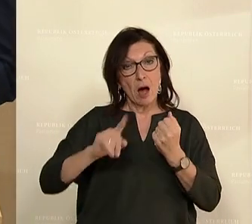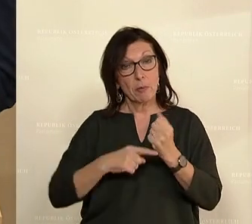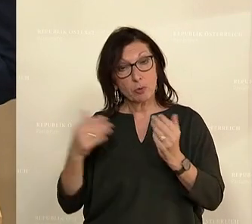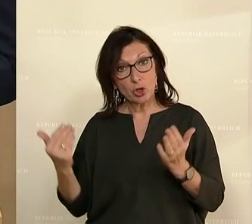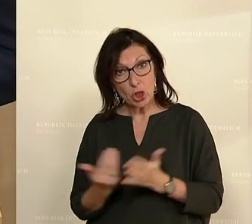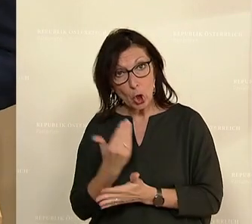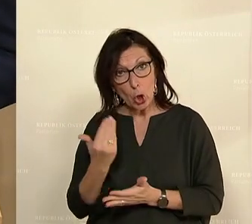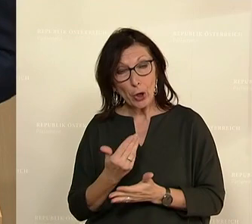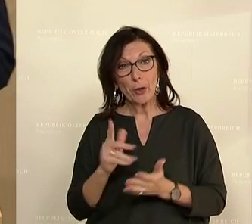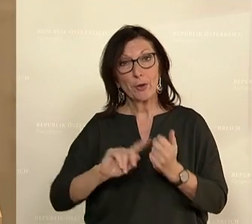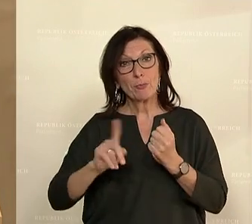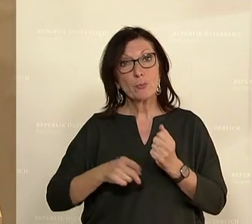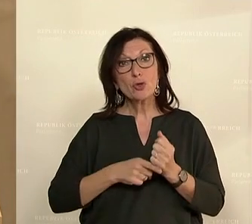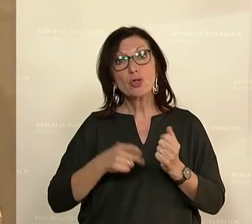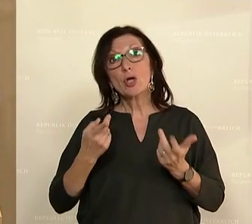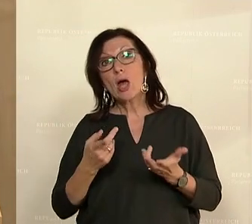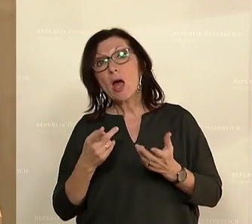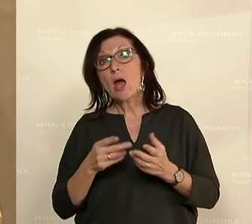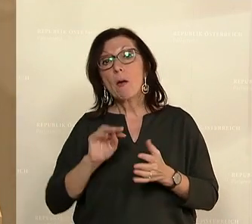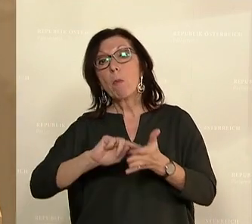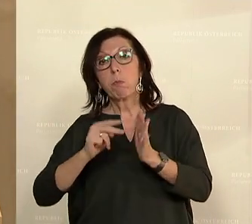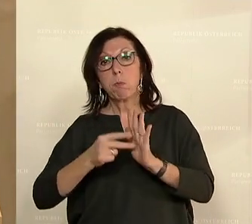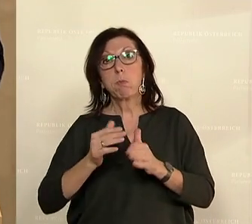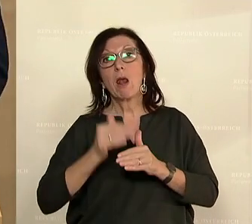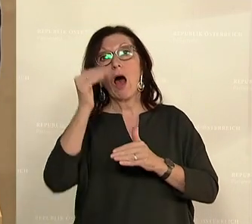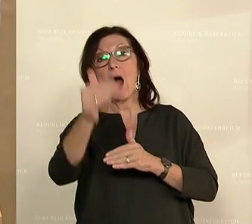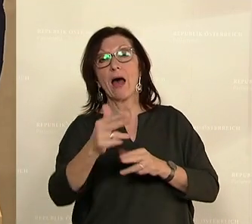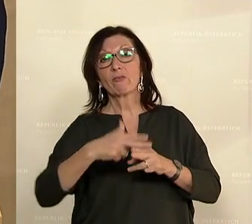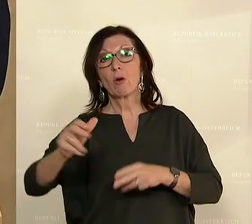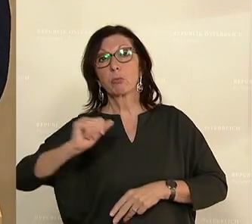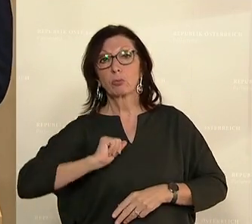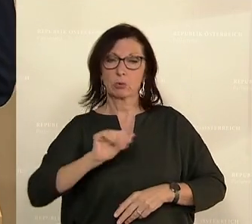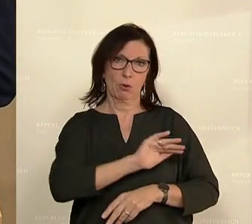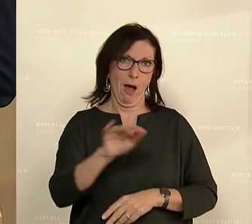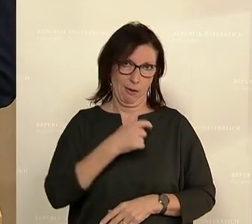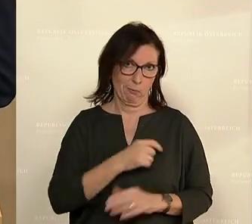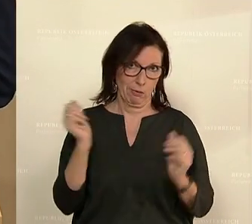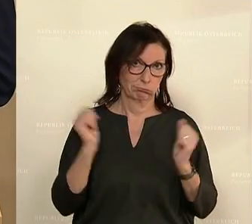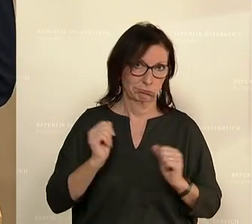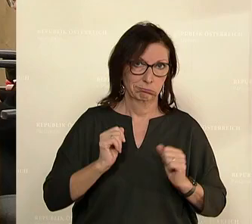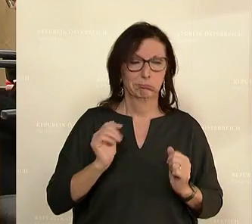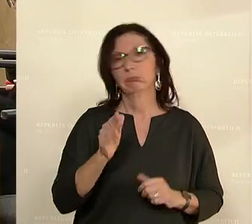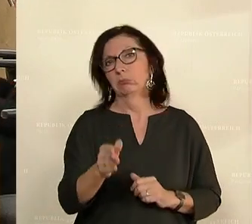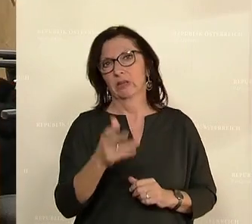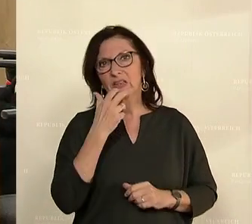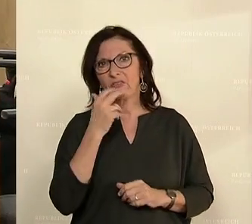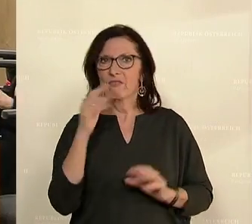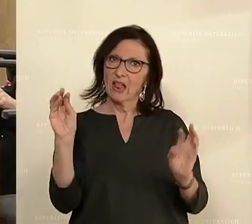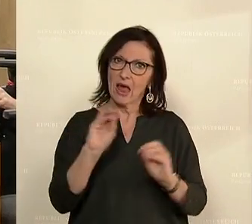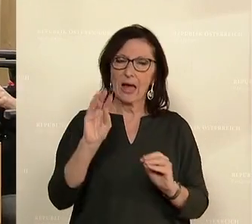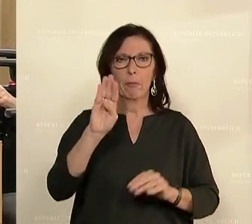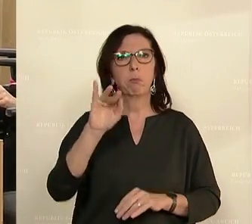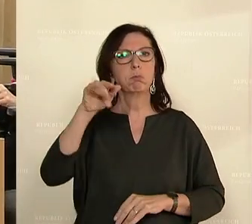des neuen Budgetpfades für das österreichische Bundesheer, wo es ja einen Allparteienkonsens gibt, dass wir hier in Richtung echter 1% des